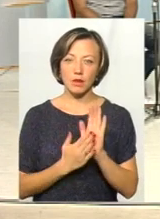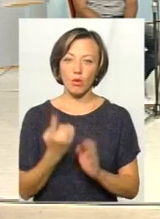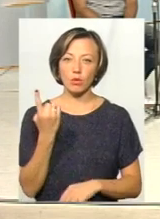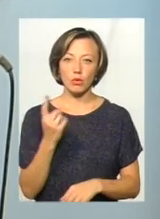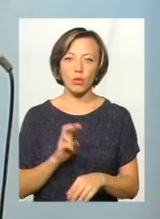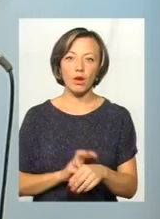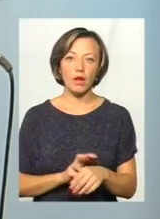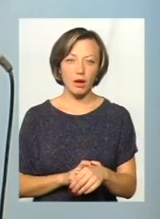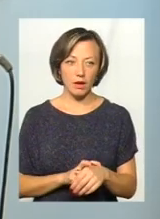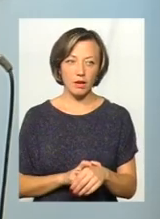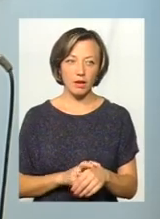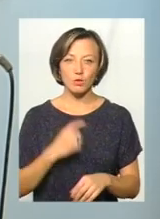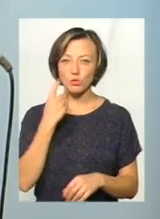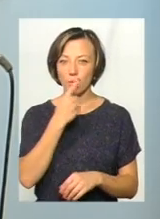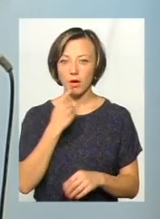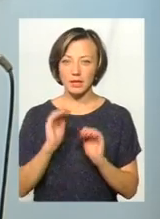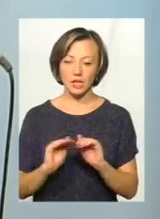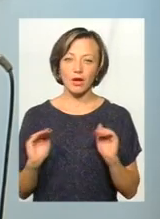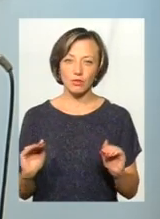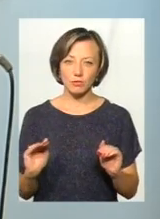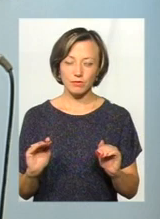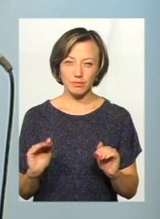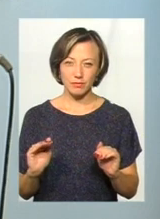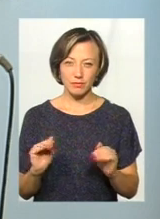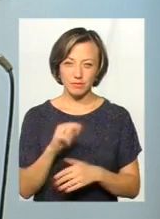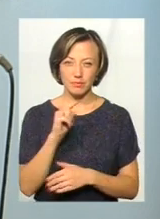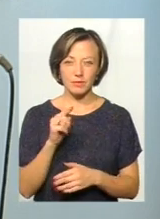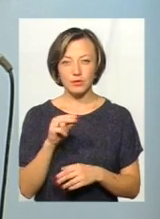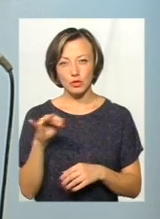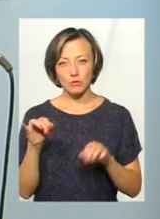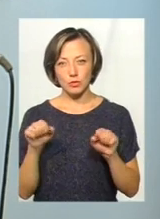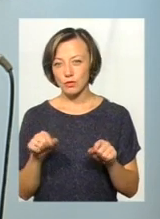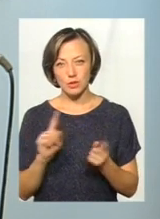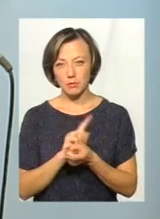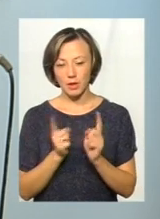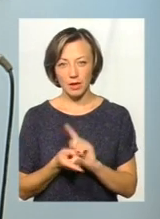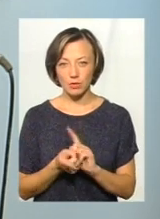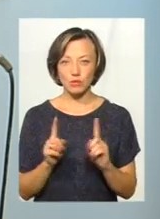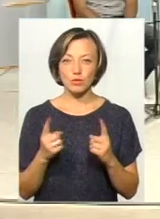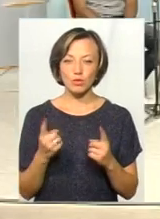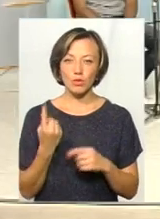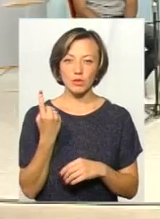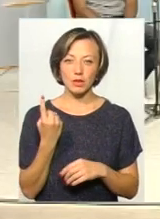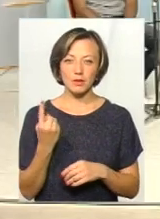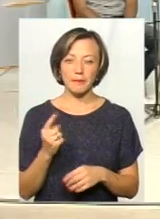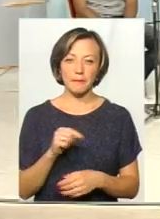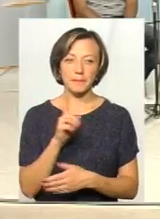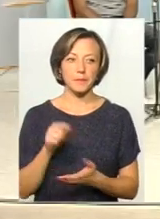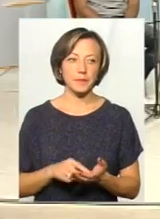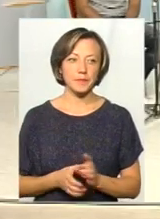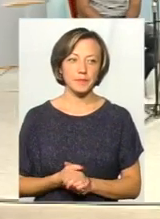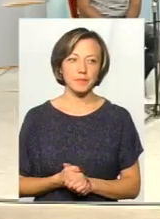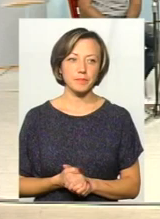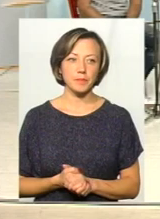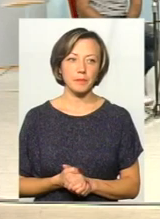лікаря стомат дитячої стоматполіклініки. Чи, можливо, щось змінилося? Чому? Яка ситуація? Я сьогодні не